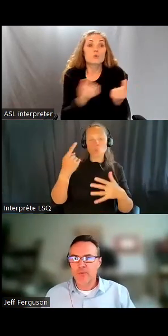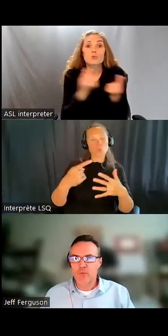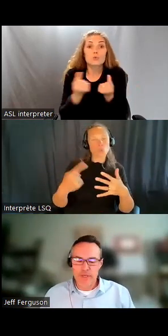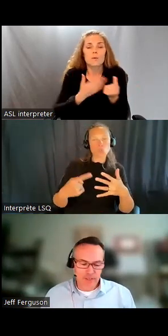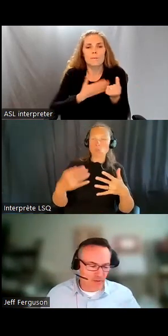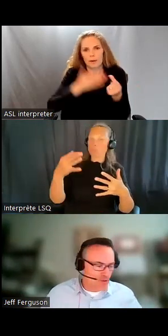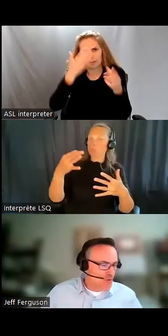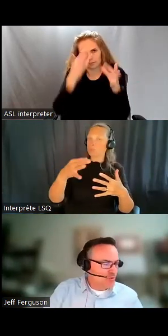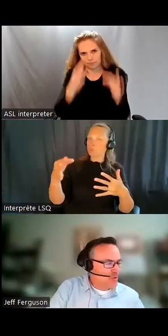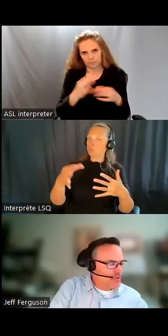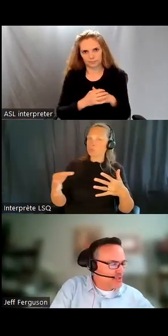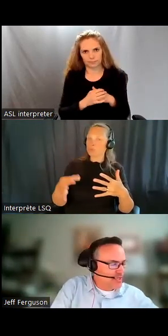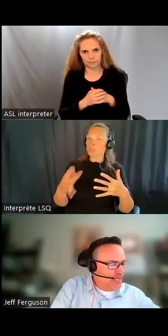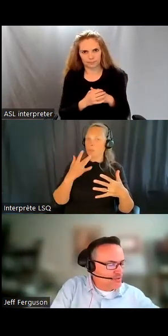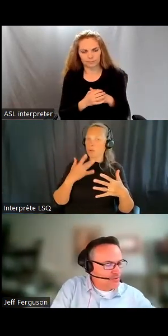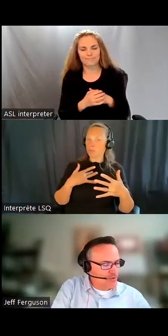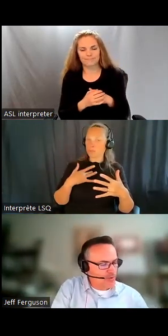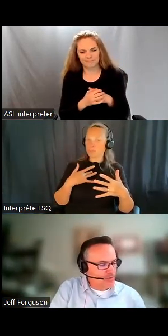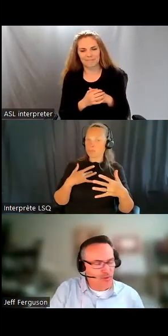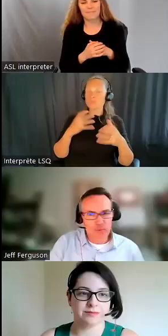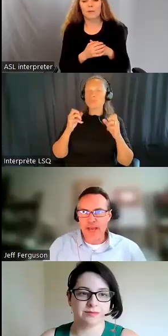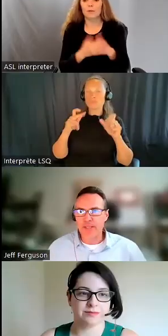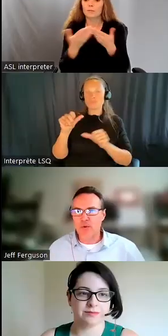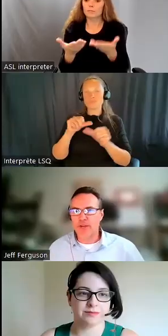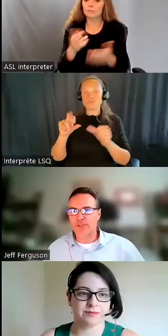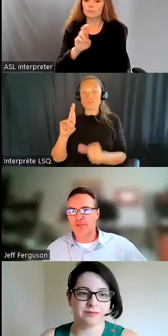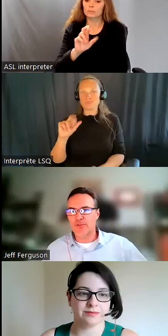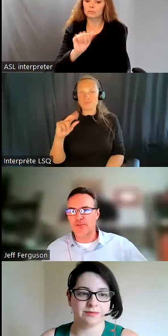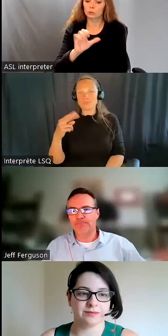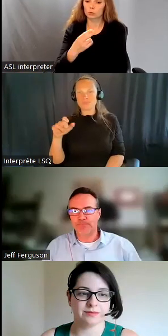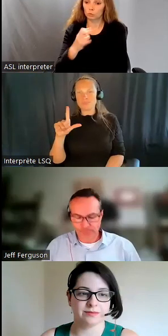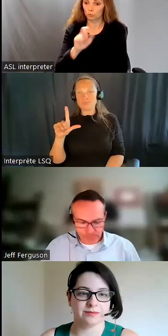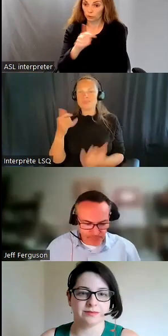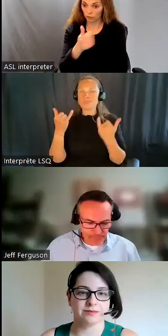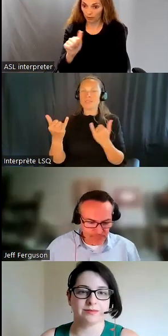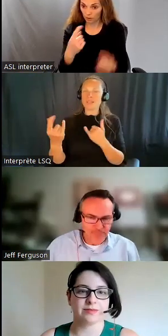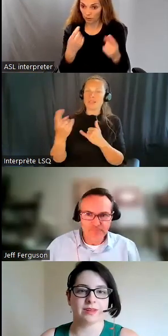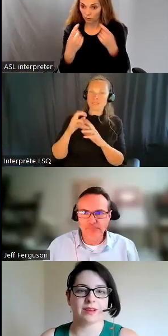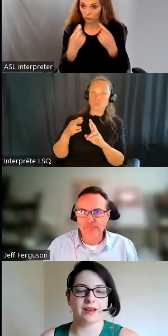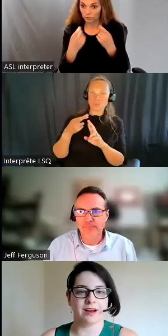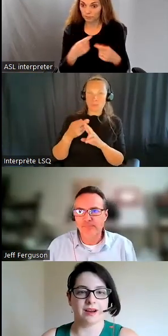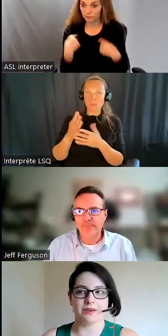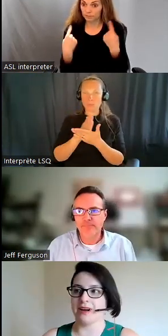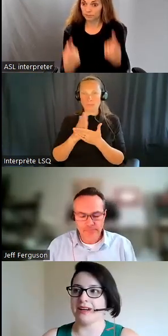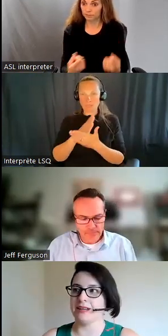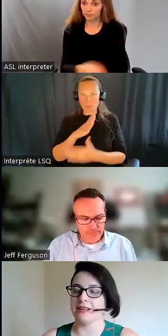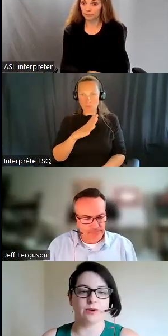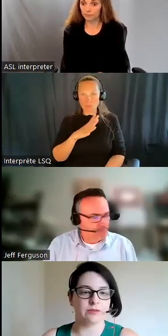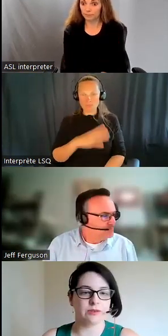Et je vais rendre la parole à Rachel et on peut passer aux questions et réponses. Est-ce qu'il y a des questions, Rachel?